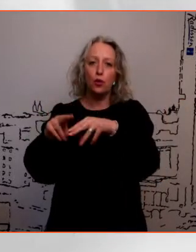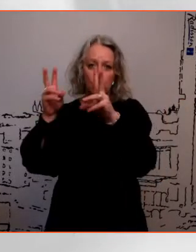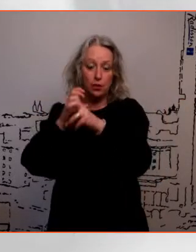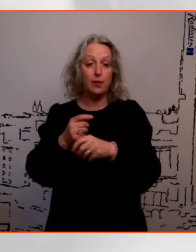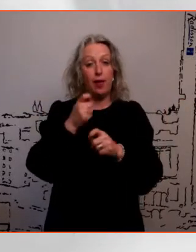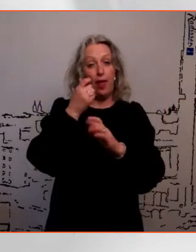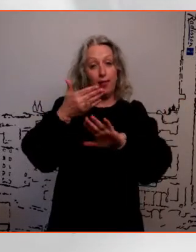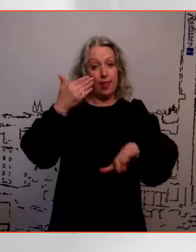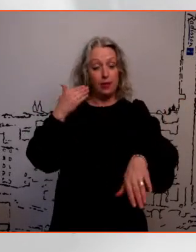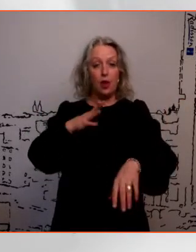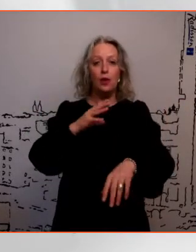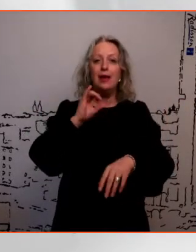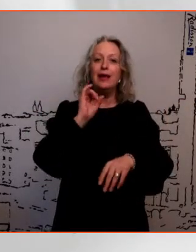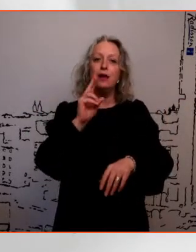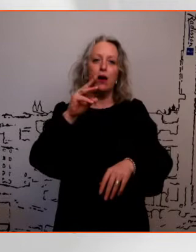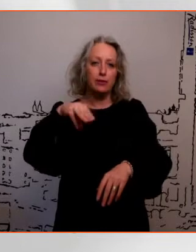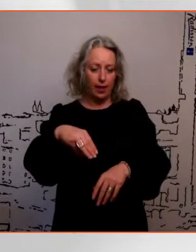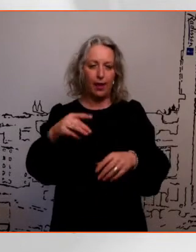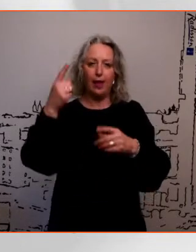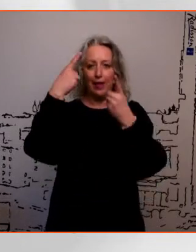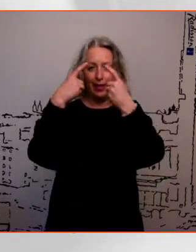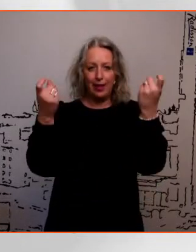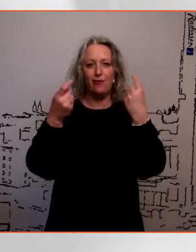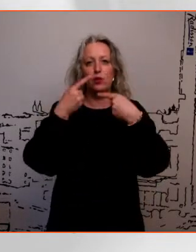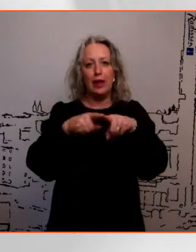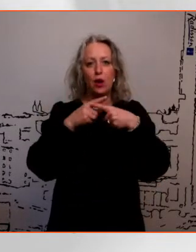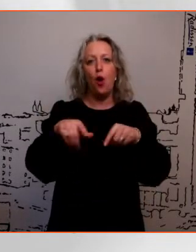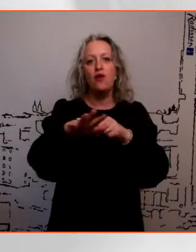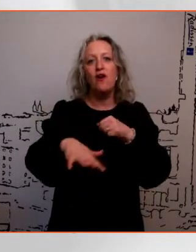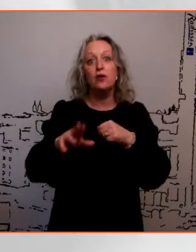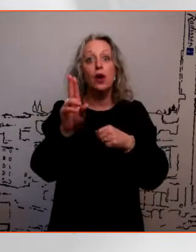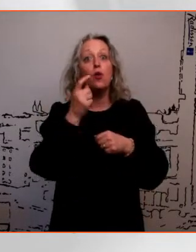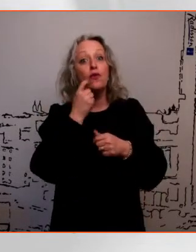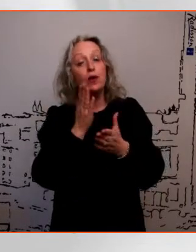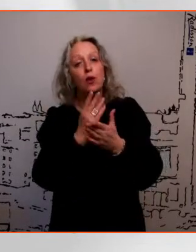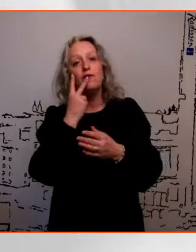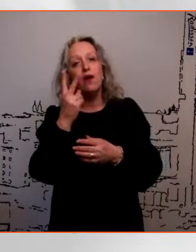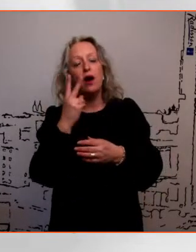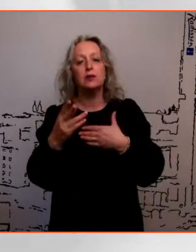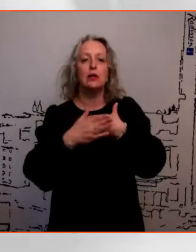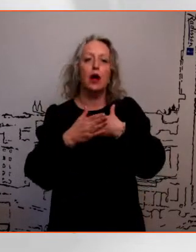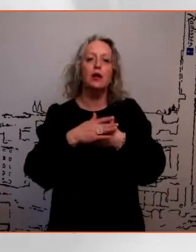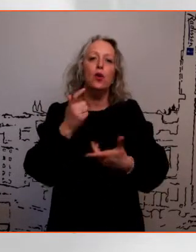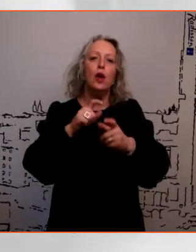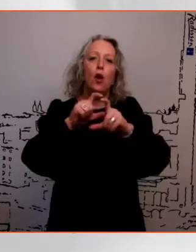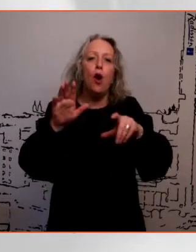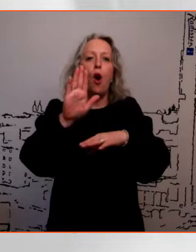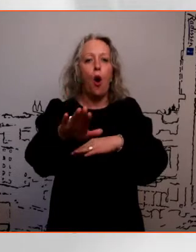kes nüüd uvi tunneb infotehnoloogia valdkonna kohta, vaadake, Taldeki kodulehte, seal on olemas